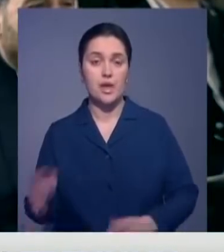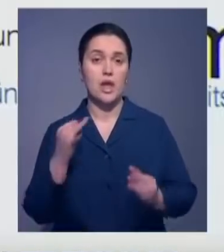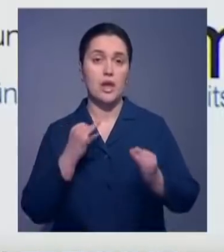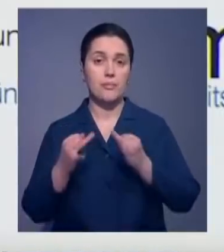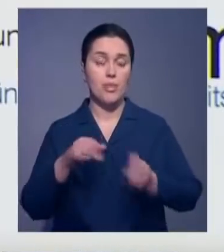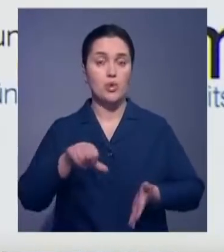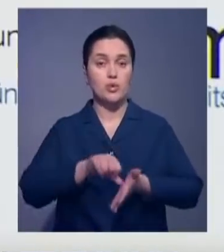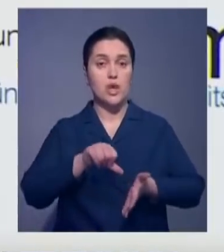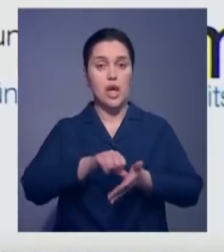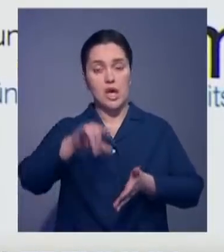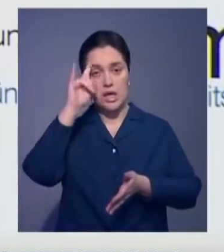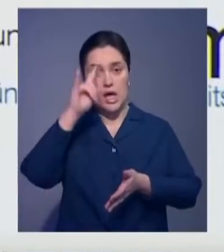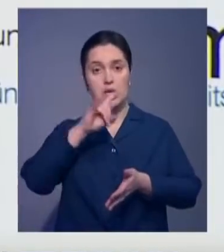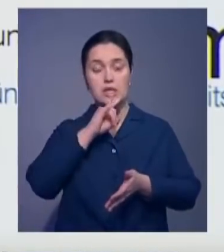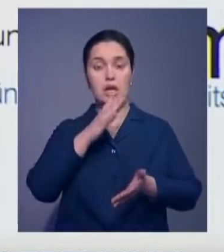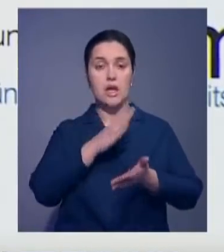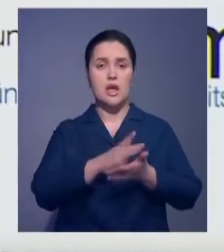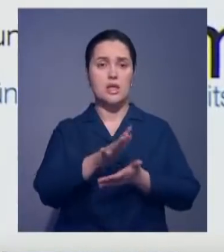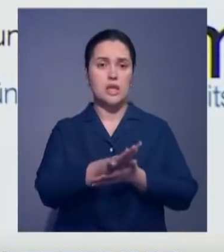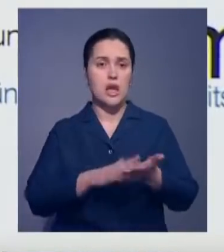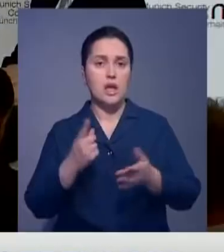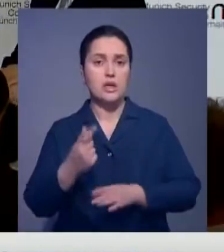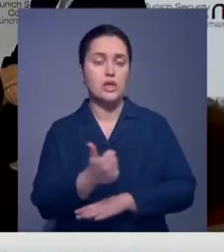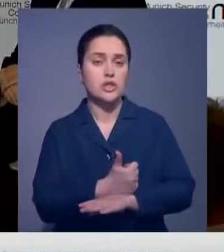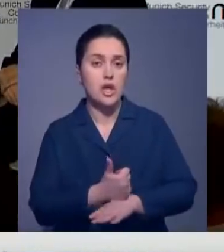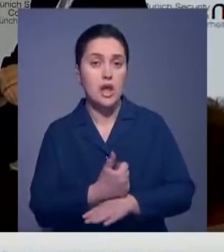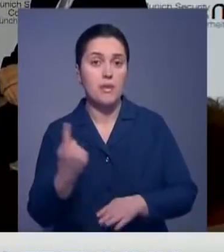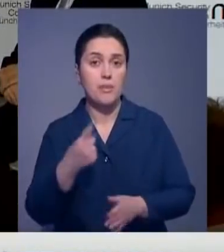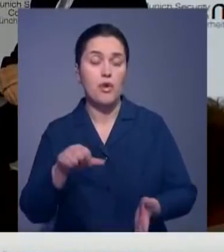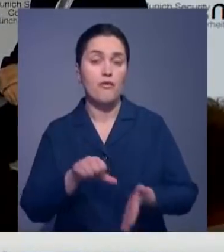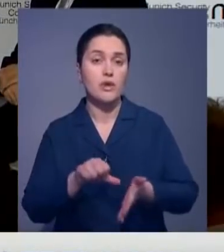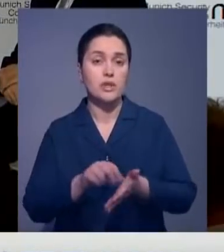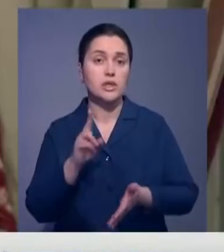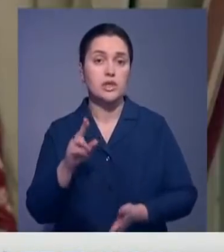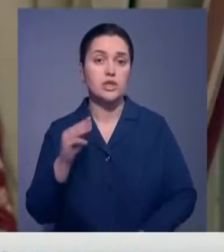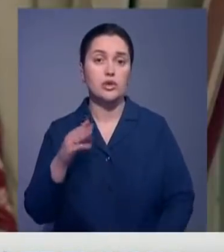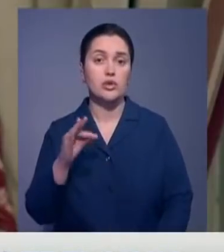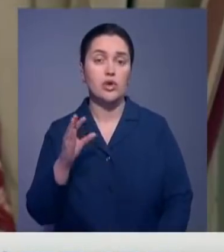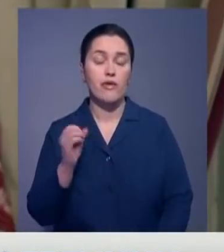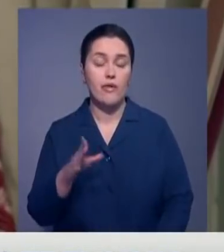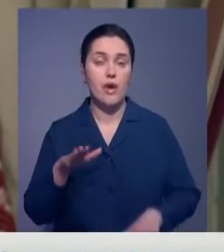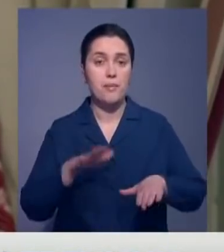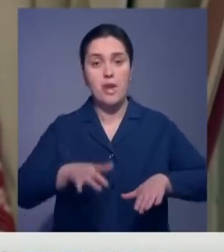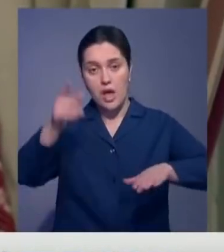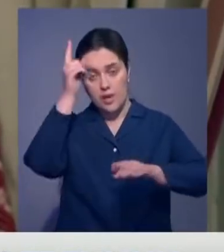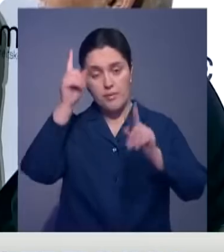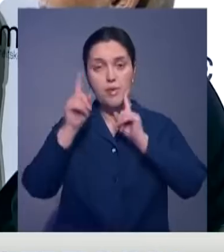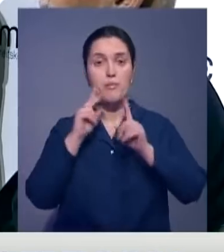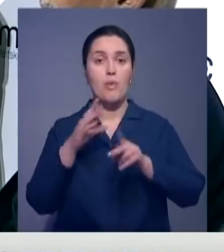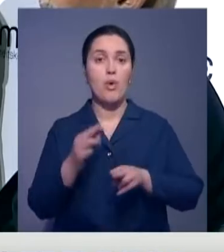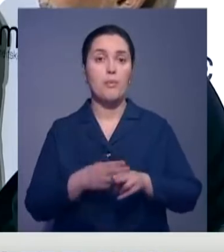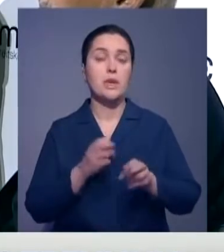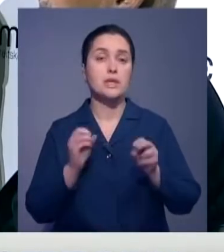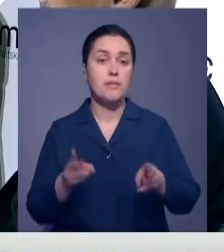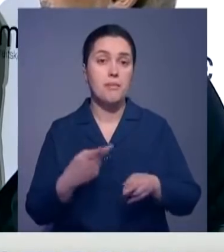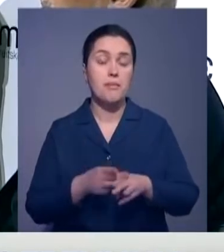с участием казахстанского лидера длилась около часа. Первое выступление Касмжумар Тукаева на Мюнхенской конференции по безопасности